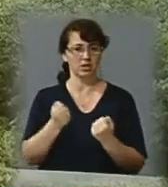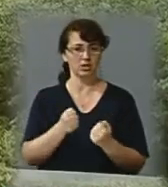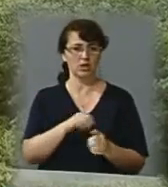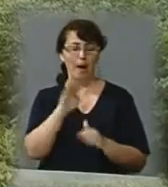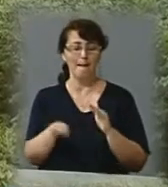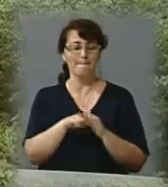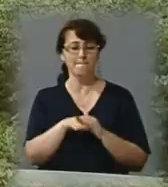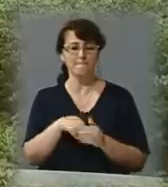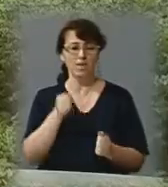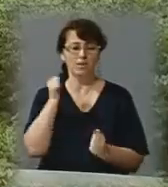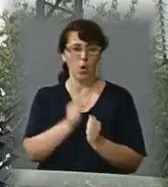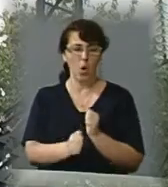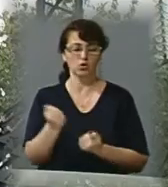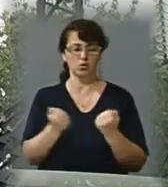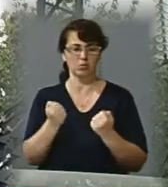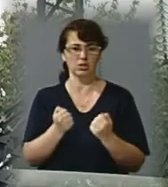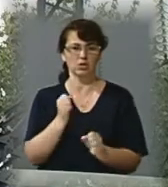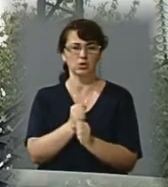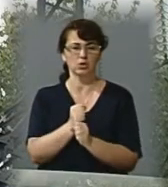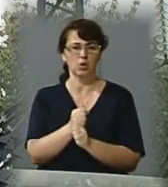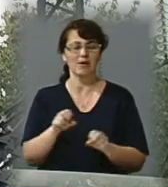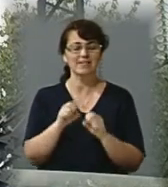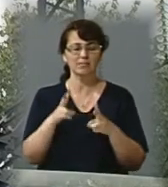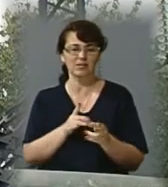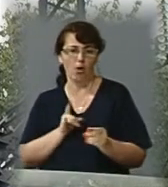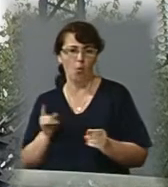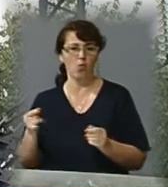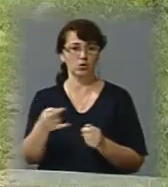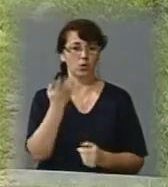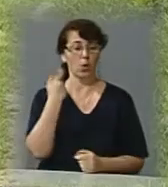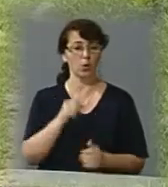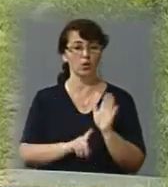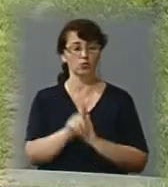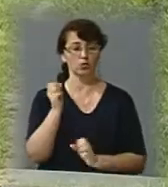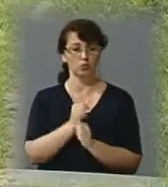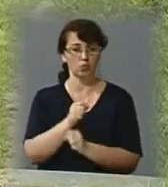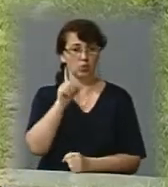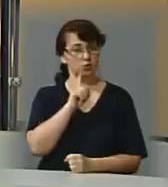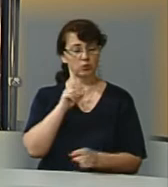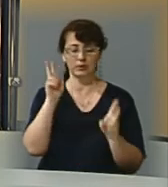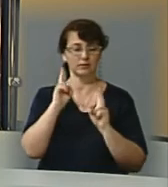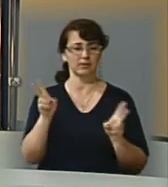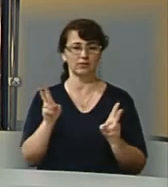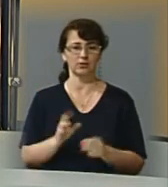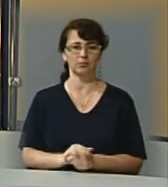відведене окреме паркомісце з круговим заїздом та виїздом. Коли розпочнуть роботи, поки що невідомо.